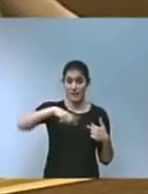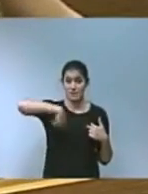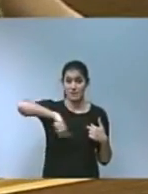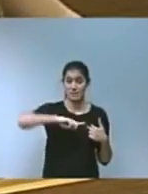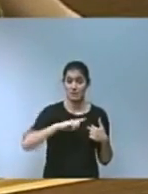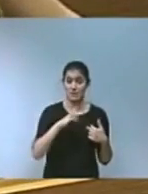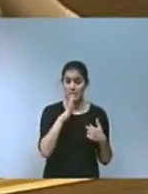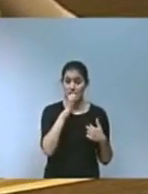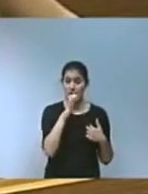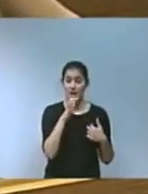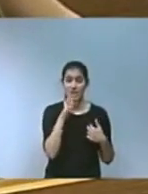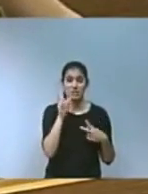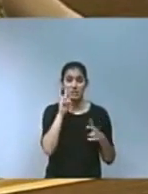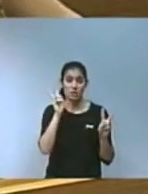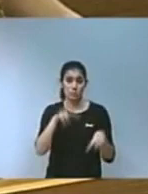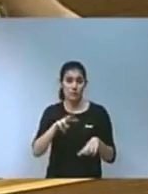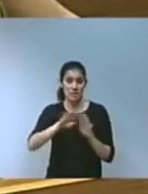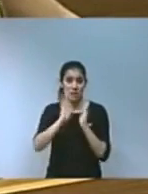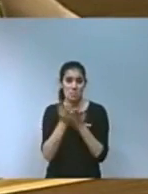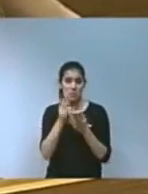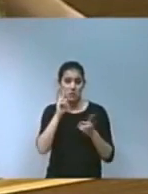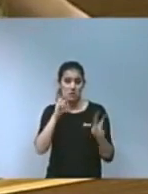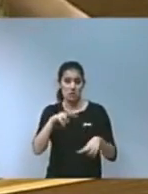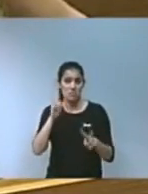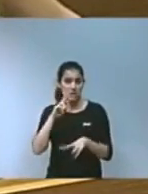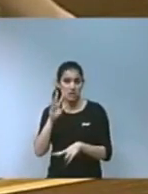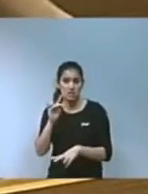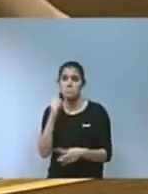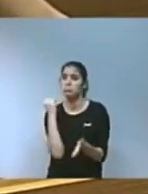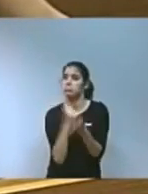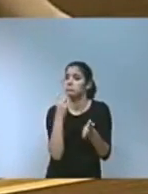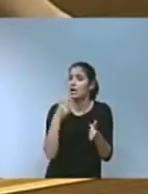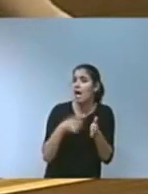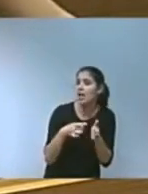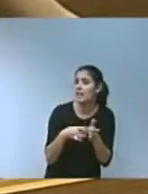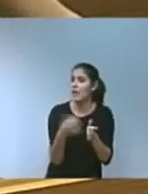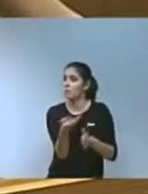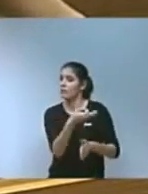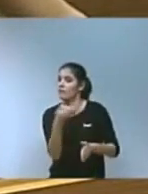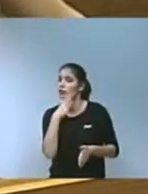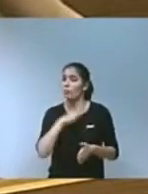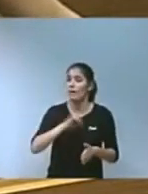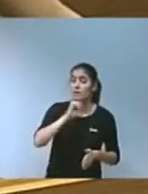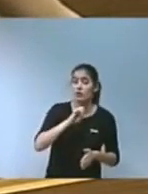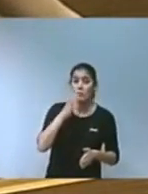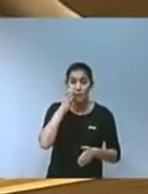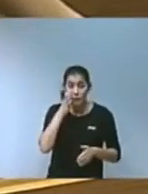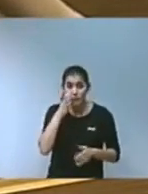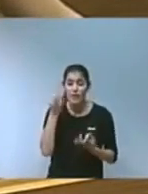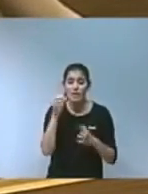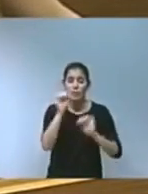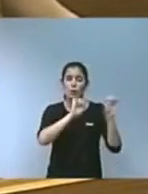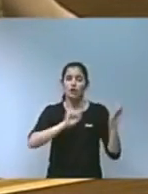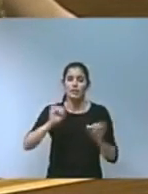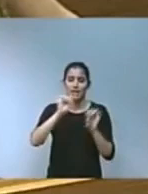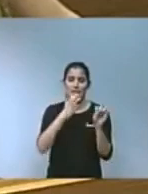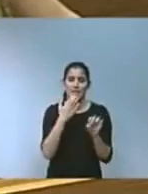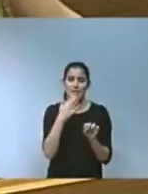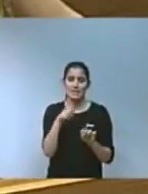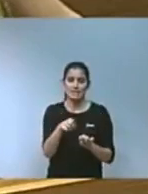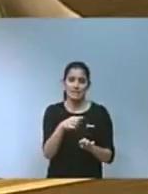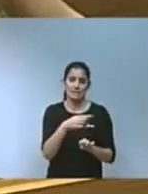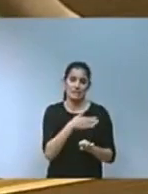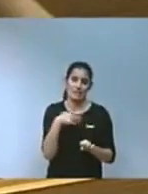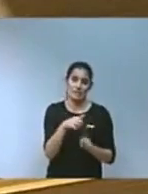reconegudes arreu del món sinònim d'excel·lència de qualitat i de reconeixement però hem de protegir-les si volem que això continuï